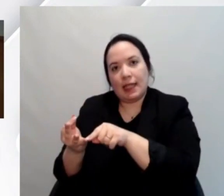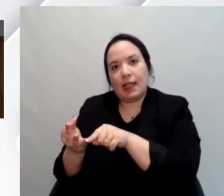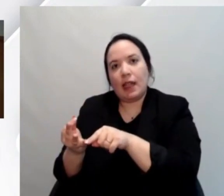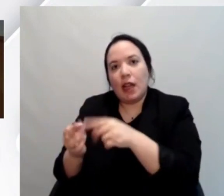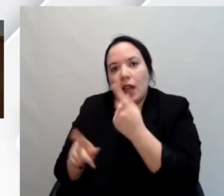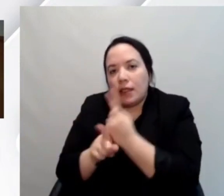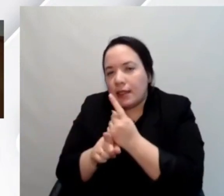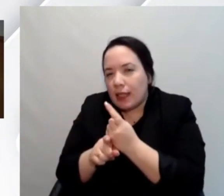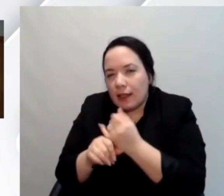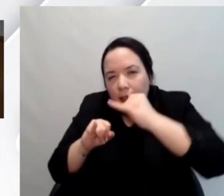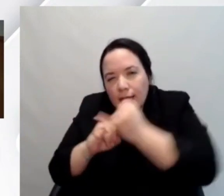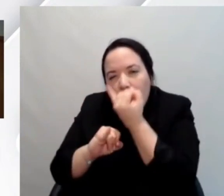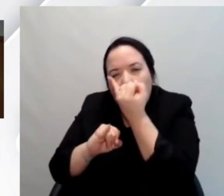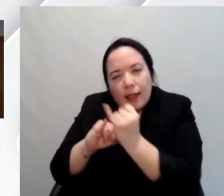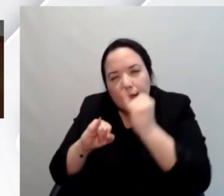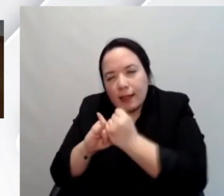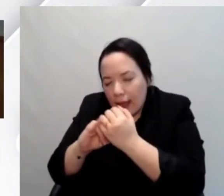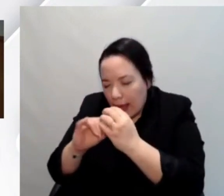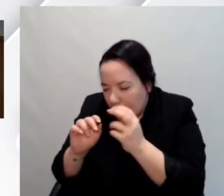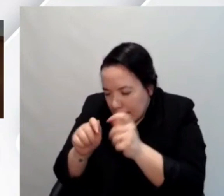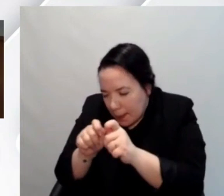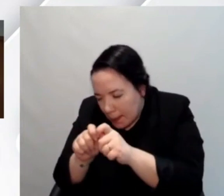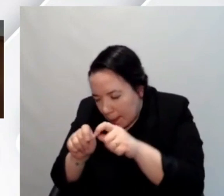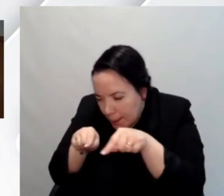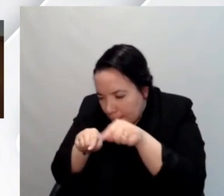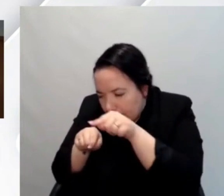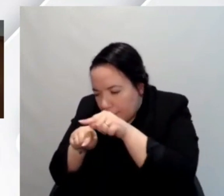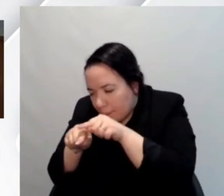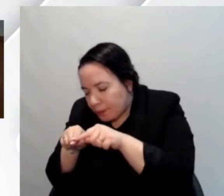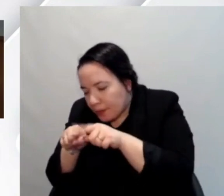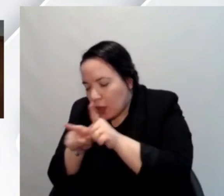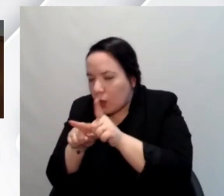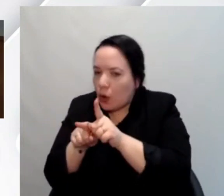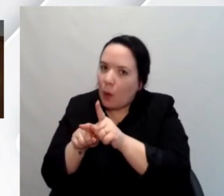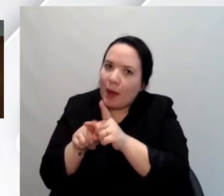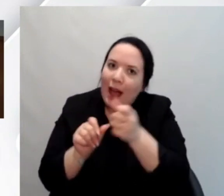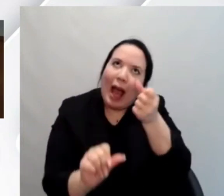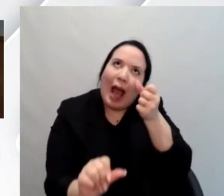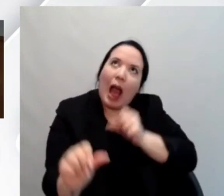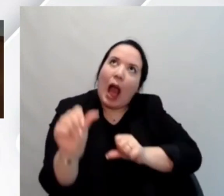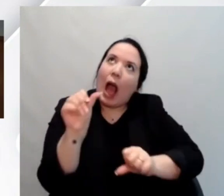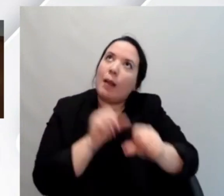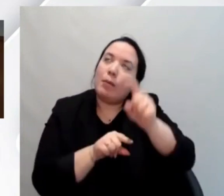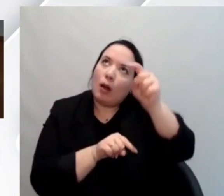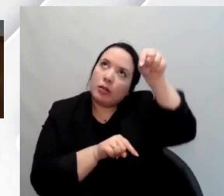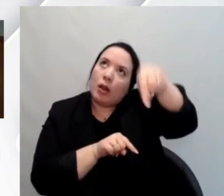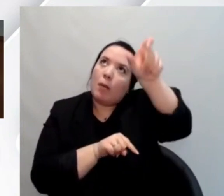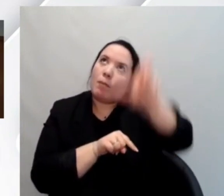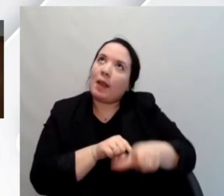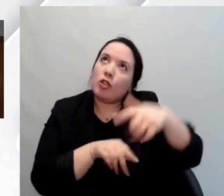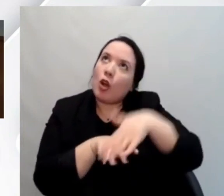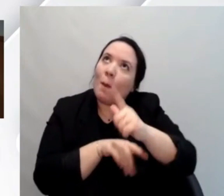stesso però questi utenti che fanno le verifiche devono mettersi nei panni anche di chi non ha conoscenze